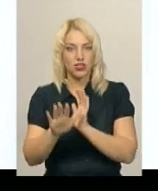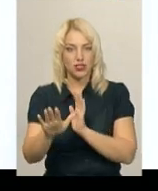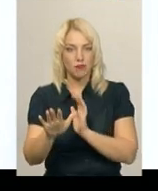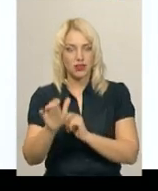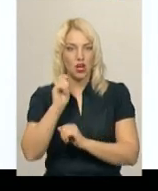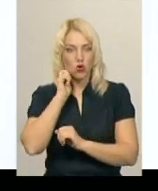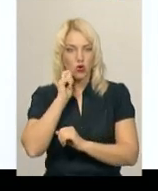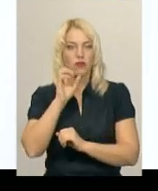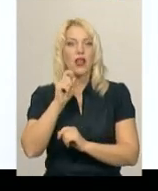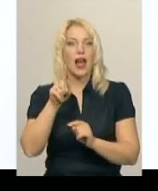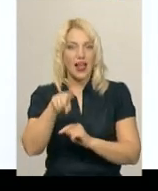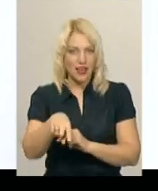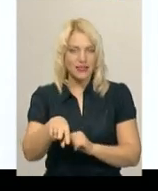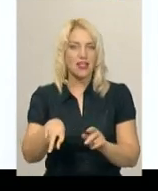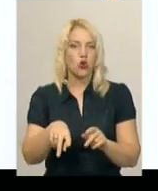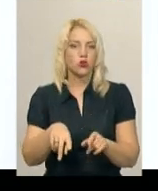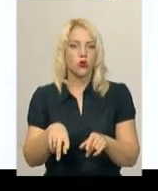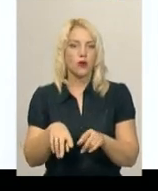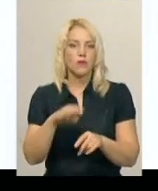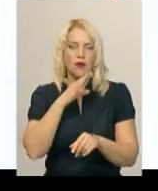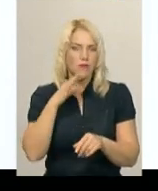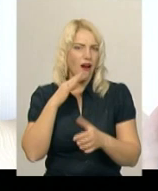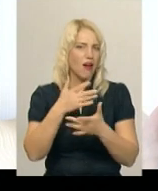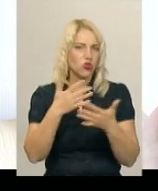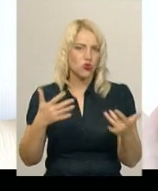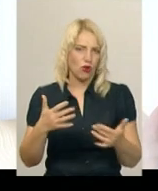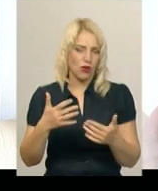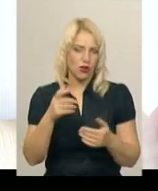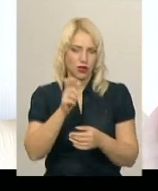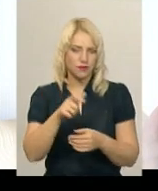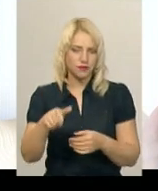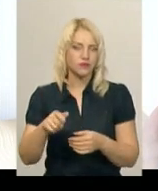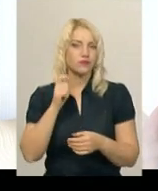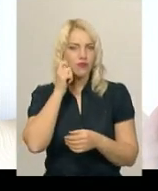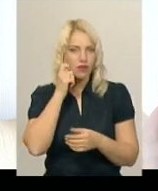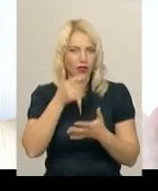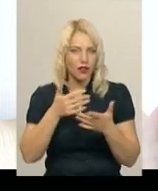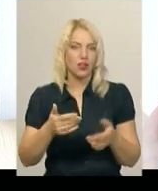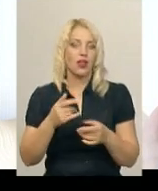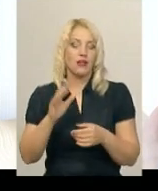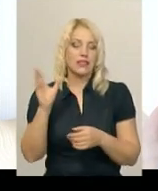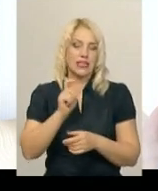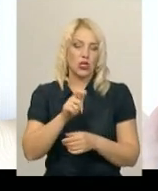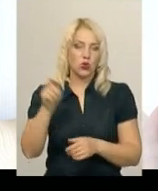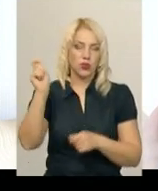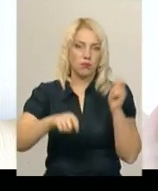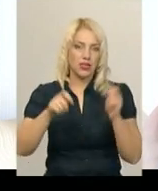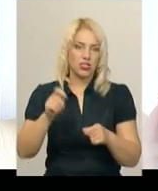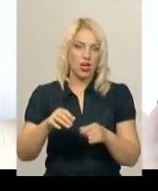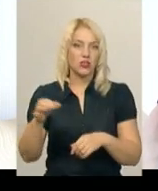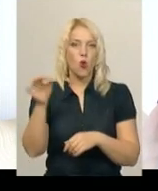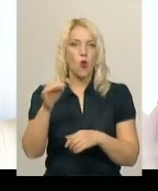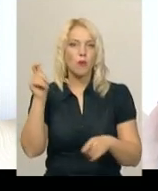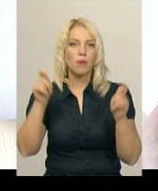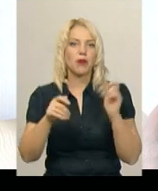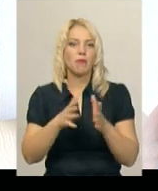років, але все одно багато всіх вікових категорій. Всі люди приїжджають із області, приїжджають, мабуть, більше, ніж